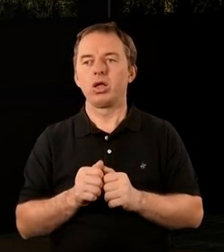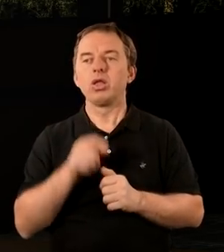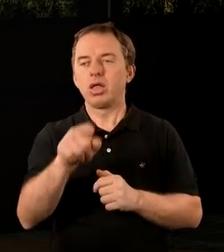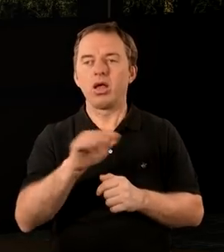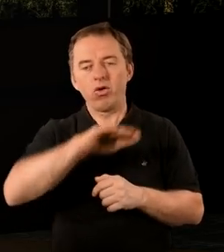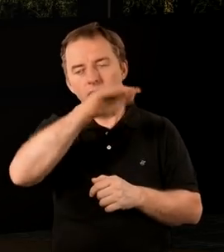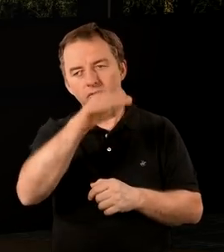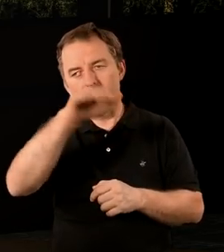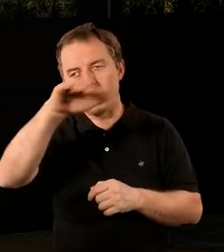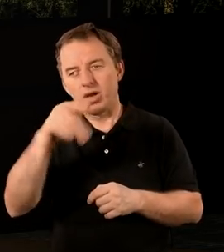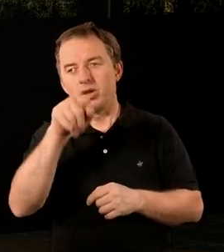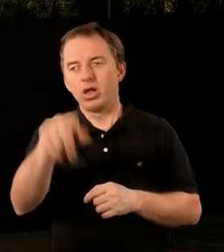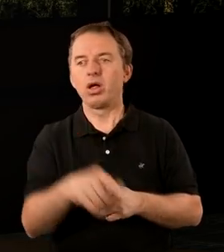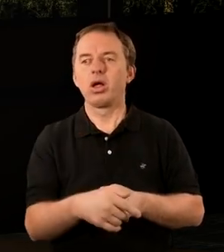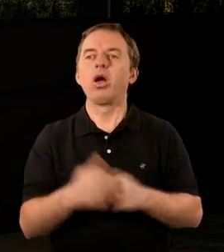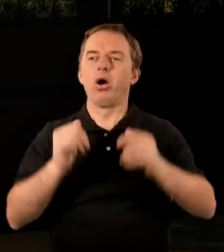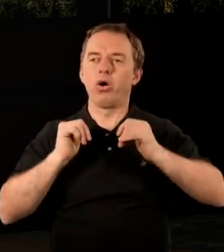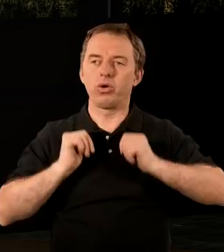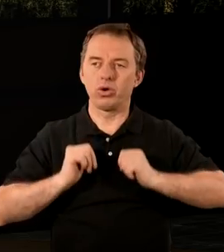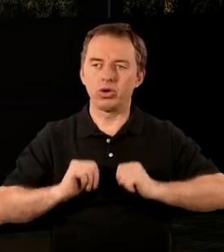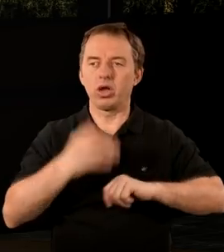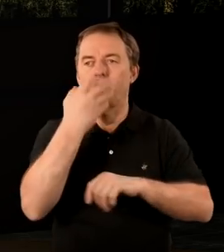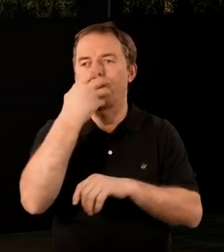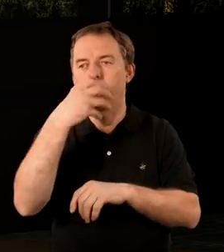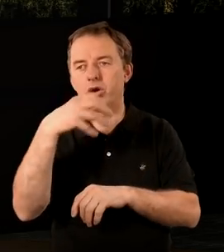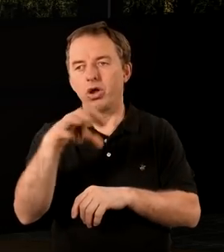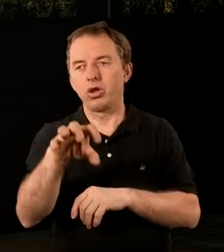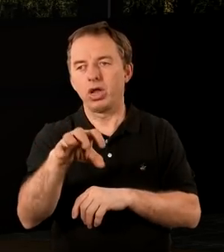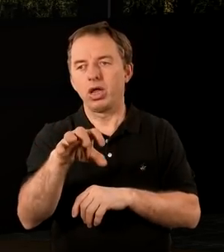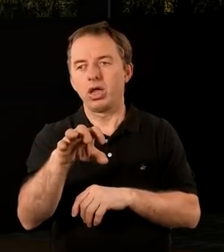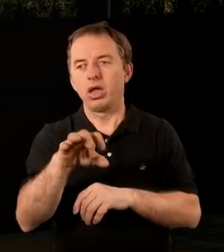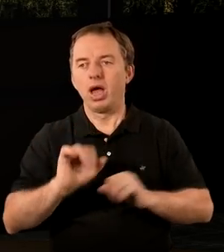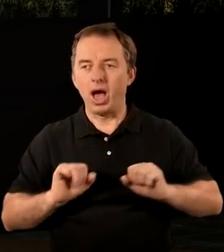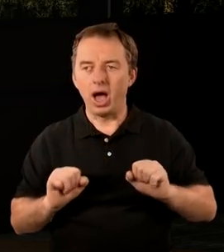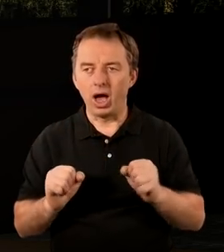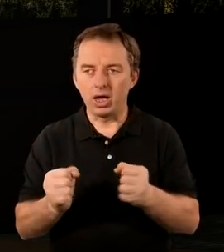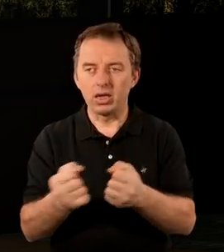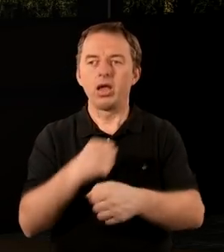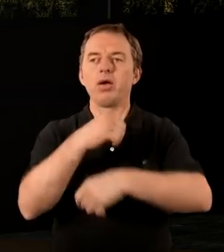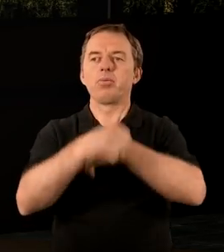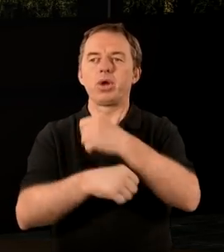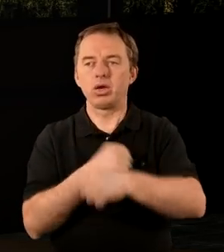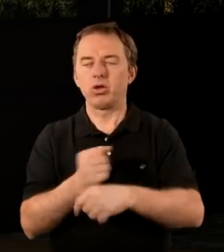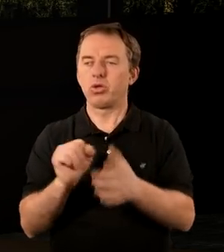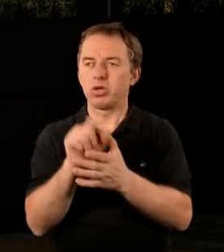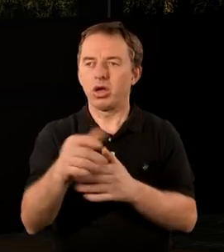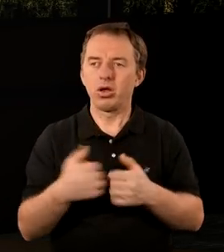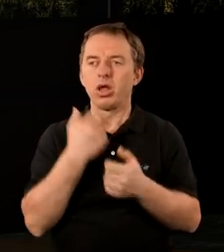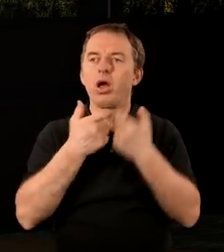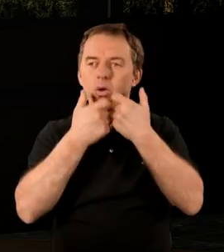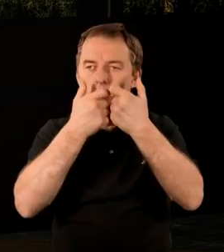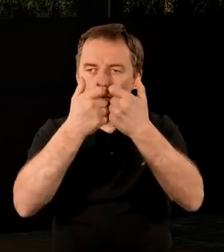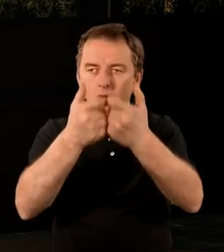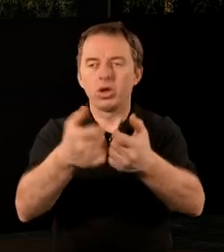to te wyżyny, to są właśnie wtedy, kiedy oni tak oczekiwali, tak gorąco, to ich zaangażowanie w pracy, do tego, żeby